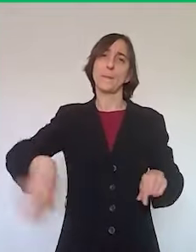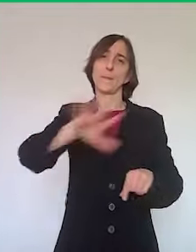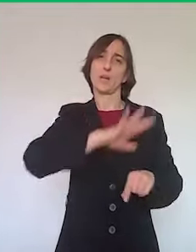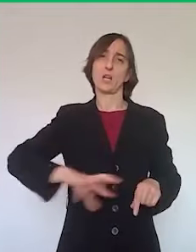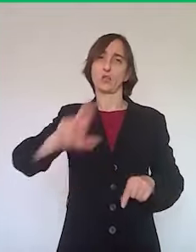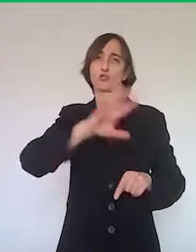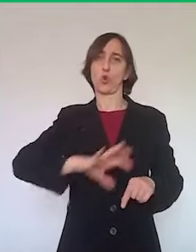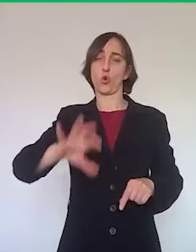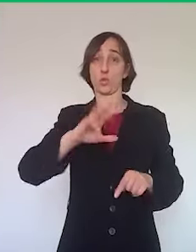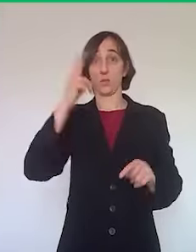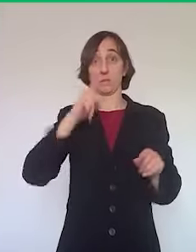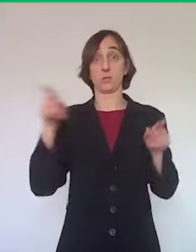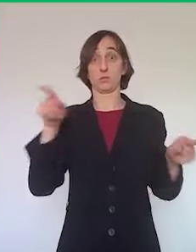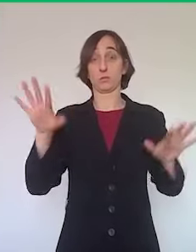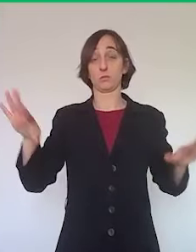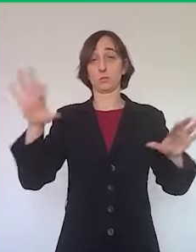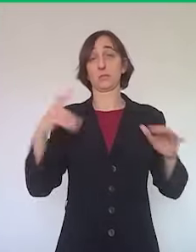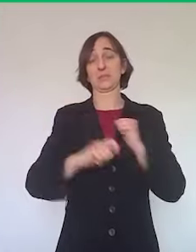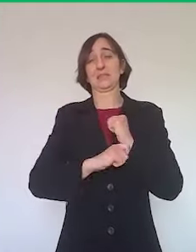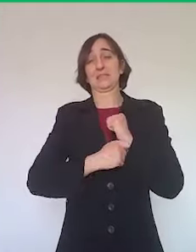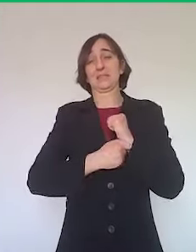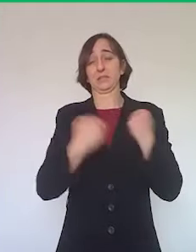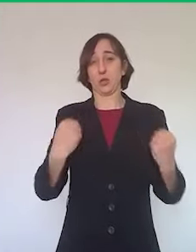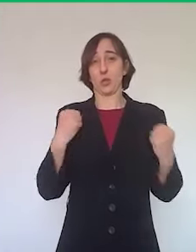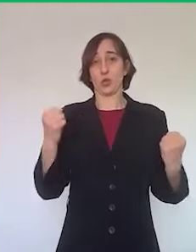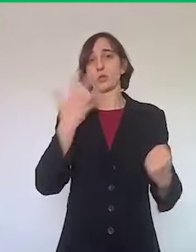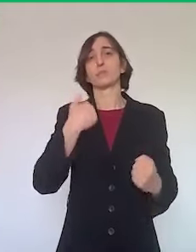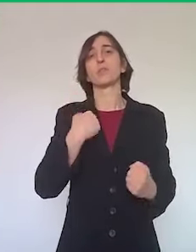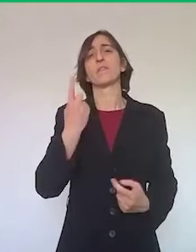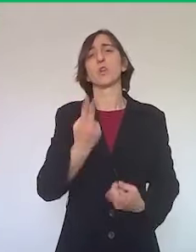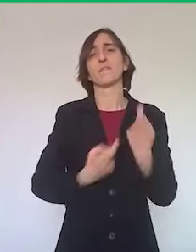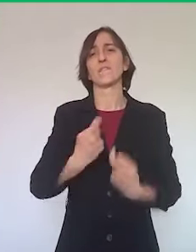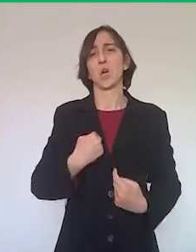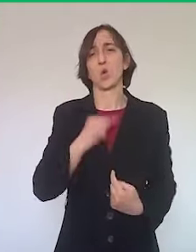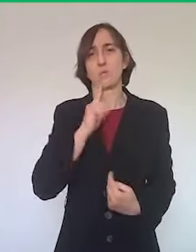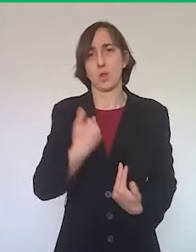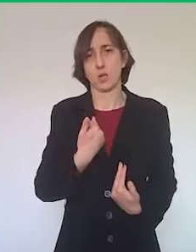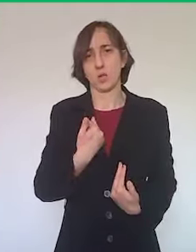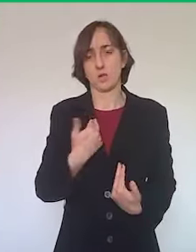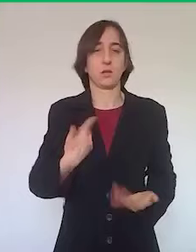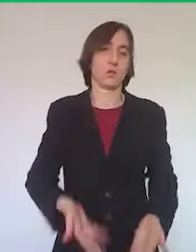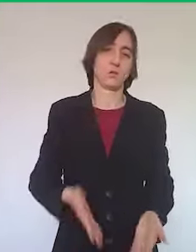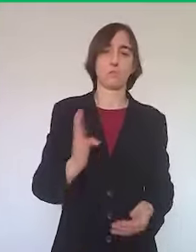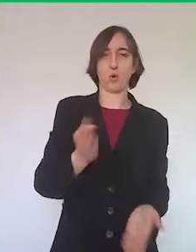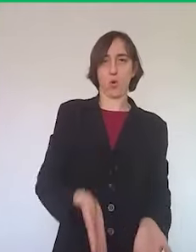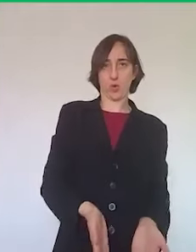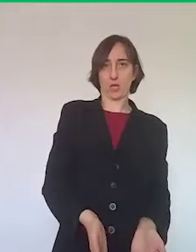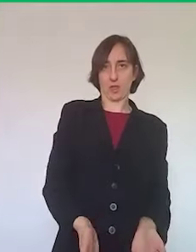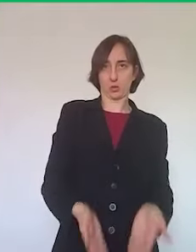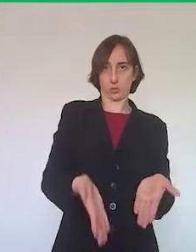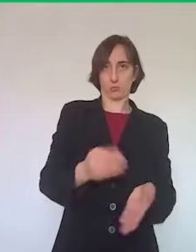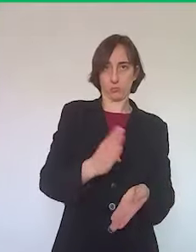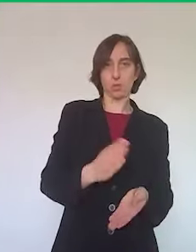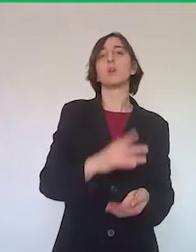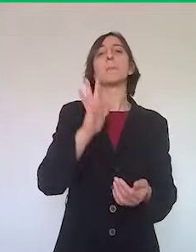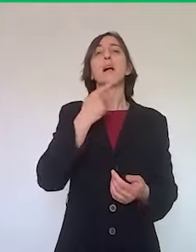rigore, ciascuno naturalmente sente quello di casa sua, io vengo da Modana, adesso qui siamo a Bologna, ma chi abita Piacenza-Rimini e